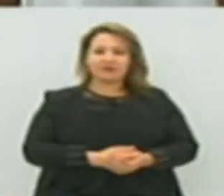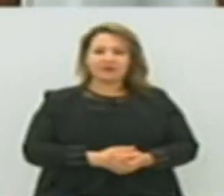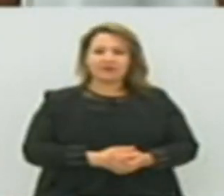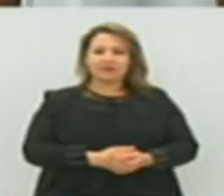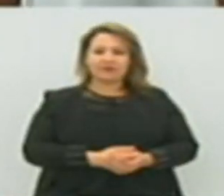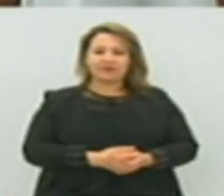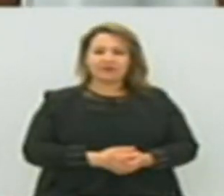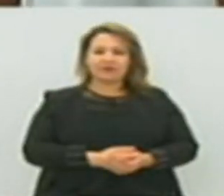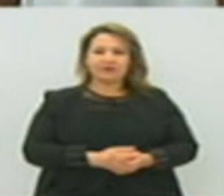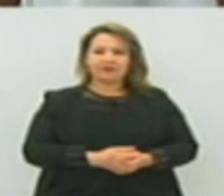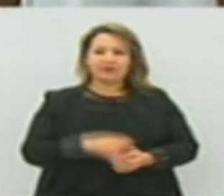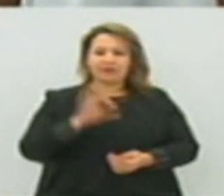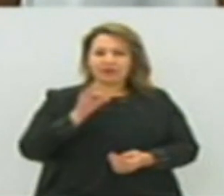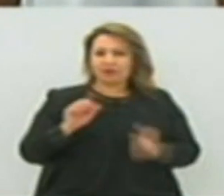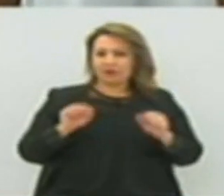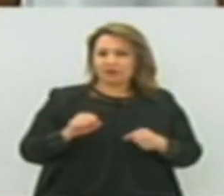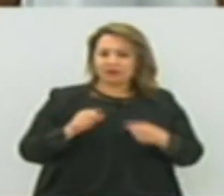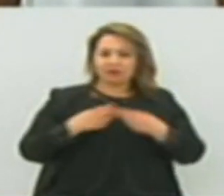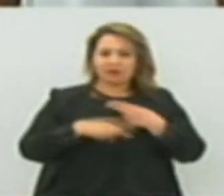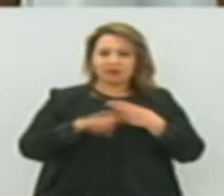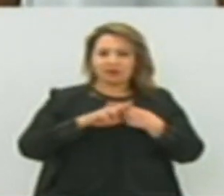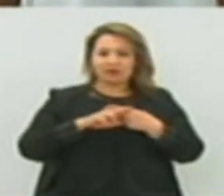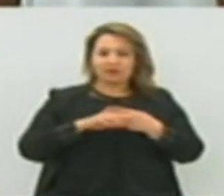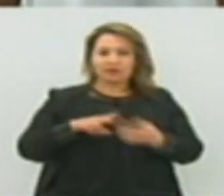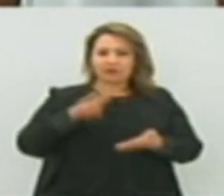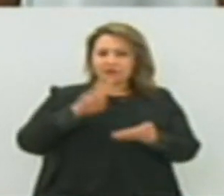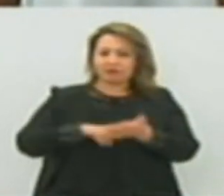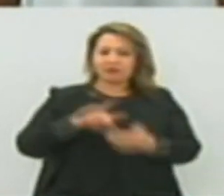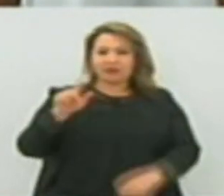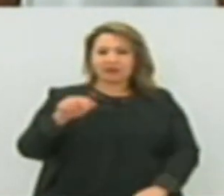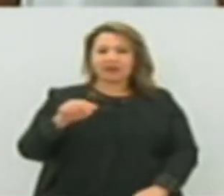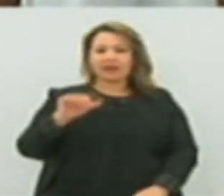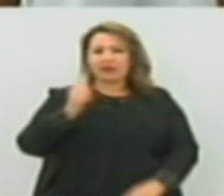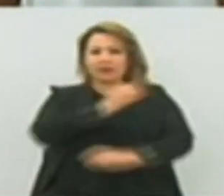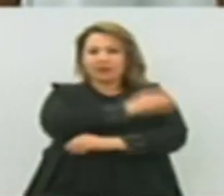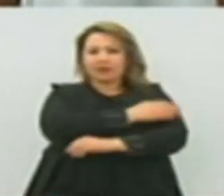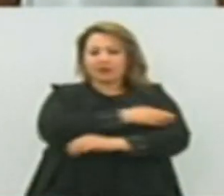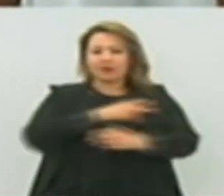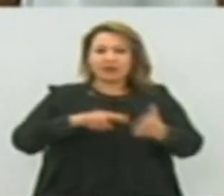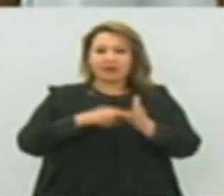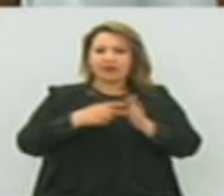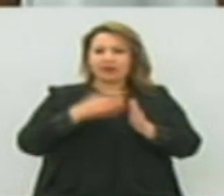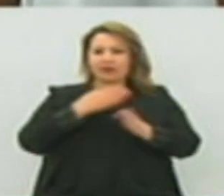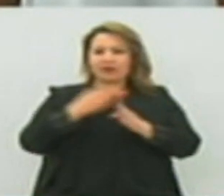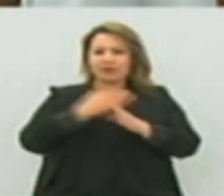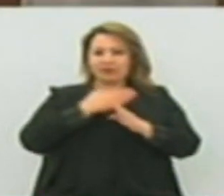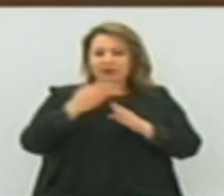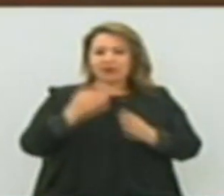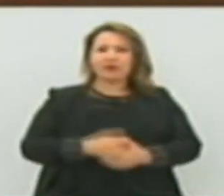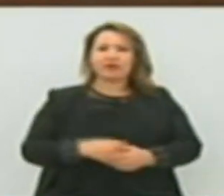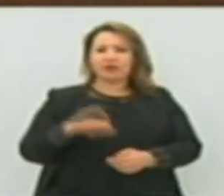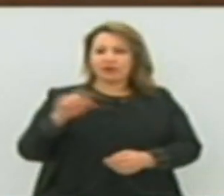طبعا جاوبكم جاوبك بكل صراحة فيها أولويات بالنسبة للمشاريع فيها أولويات